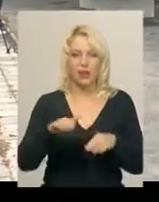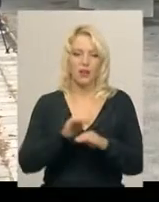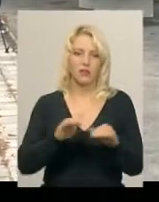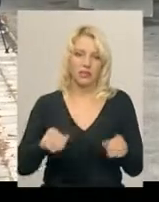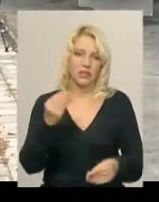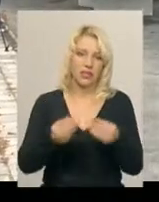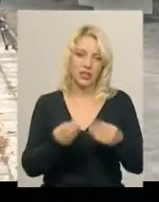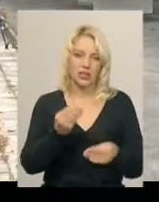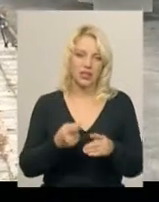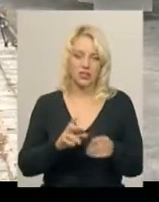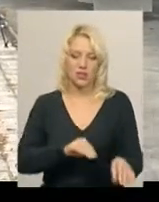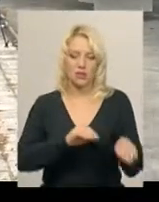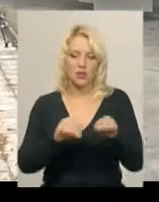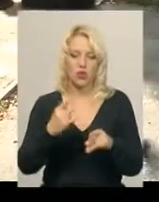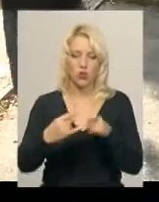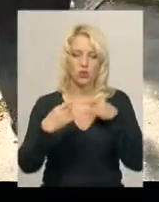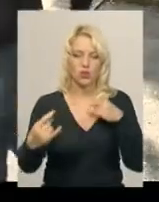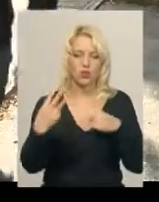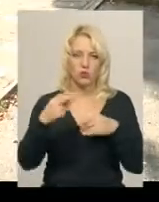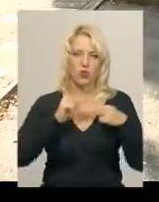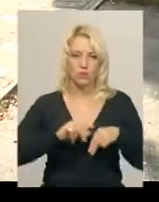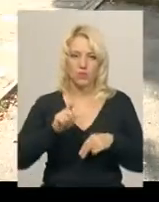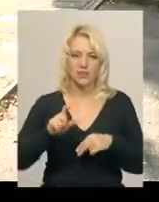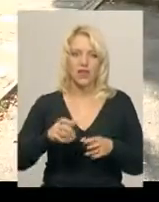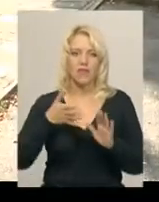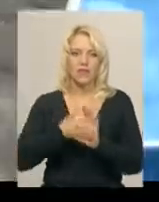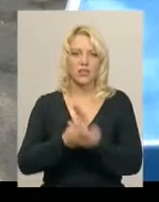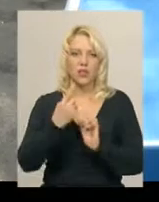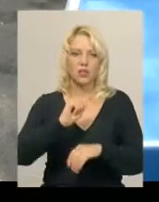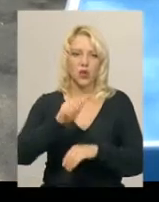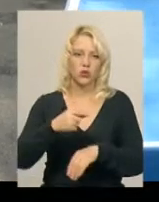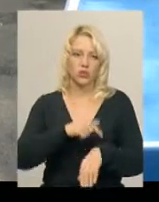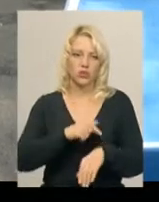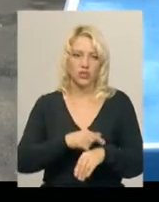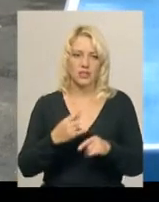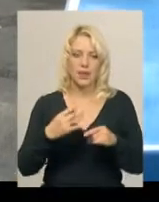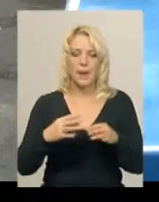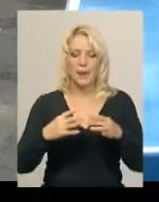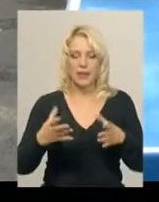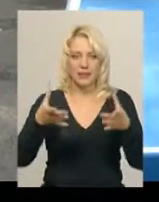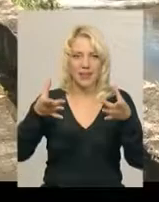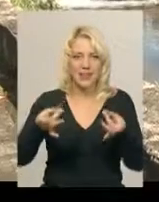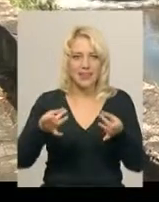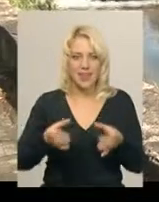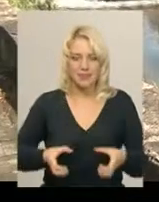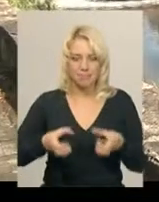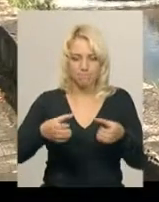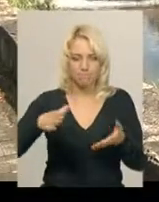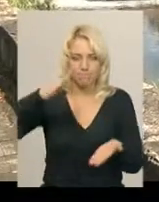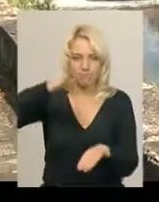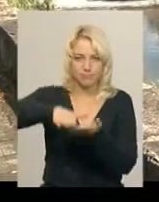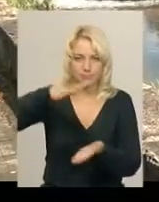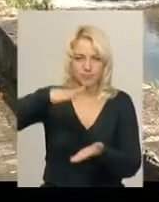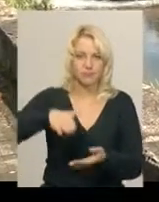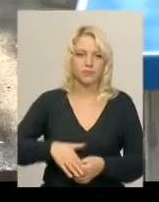встановлення одного тенісного столу троє працівників витрачають до години часу. Плиту встановлюють на спеціальний клей, котрий при плюсовій температурі сохне 12